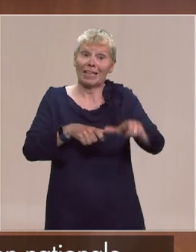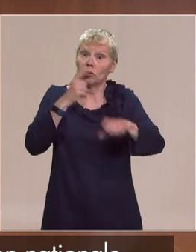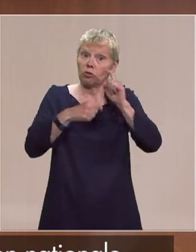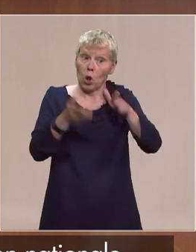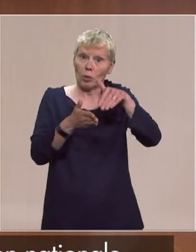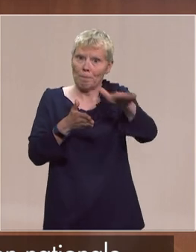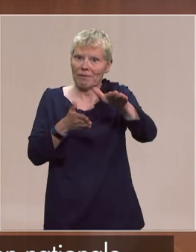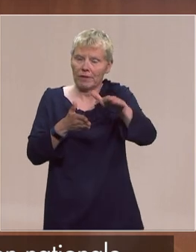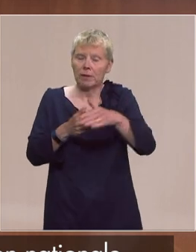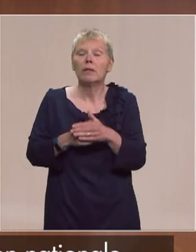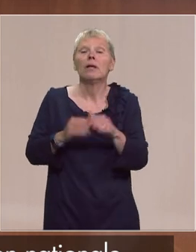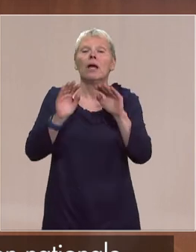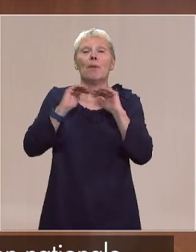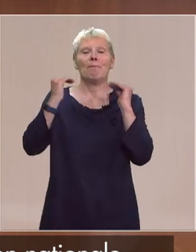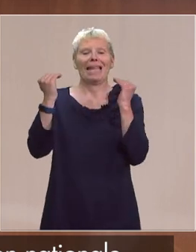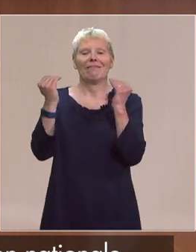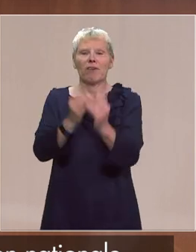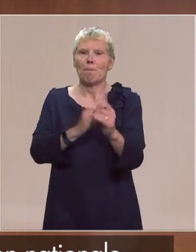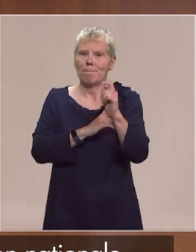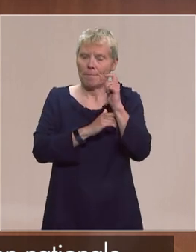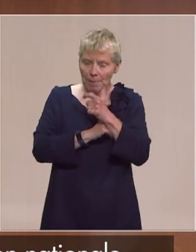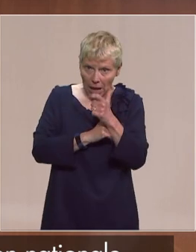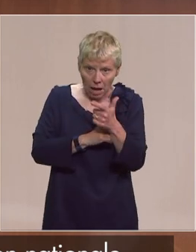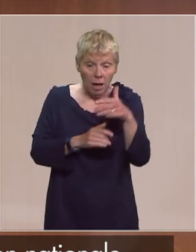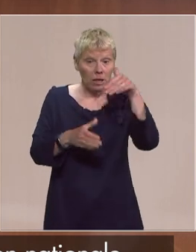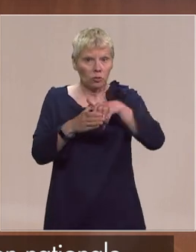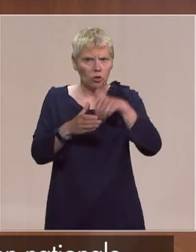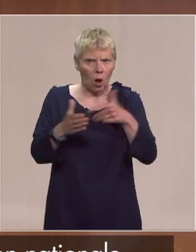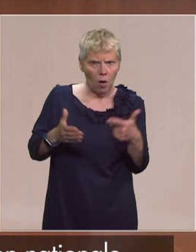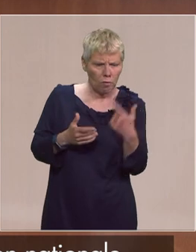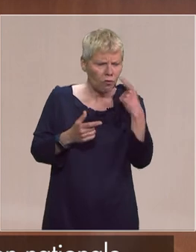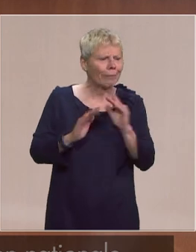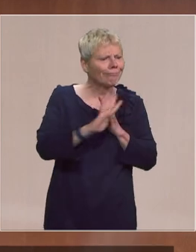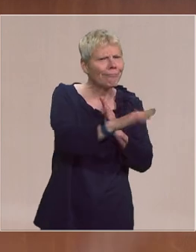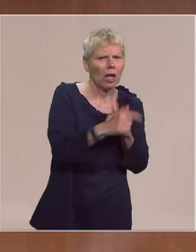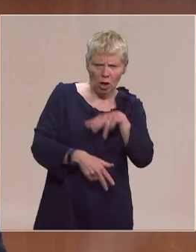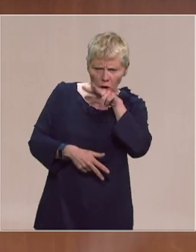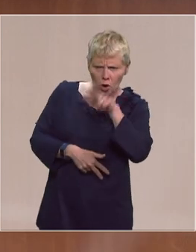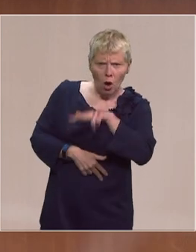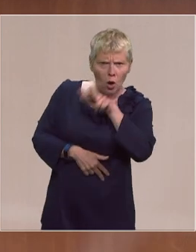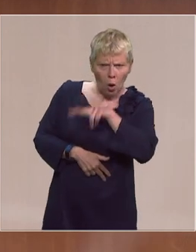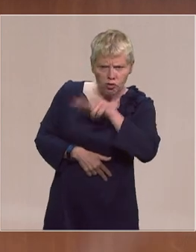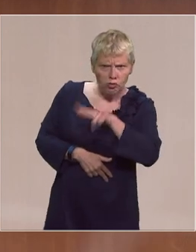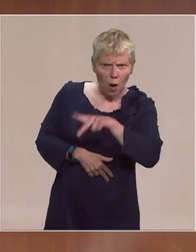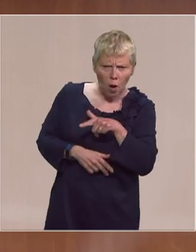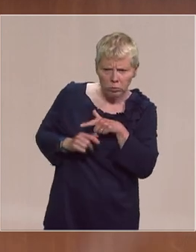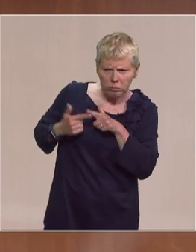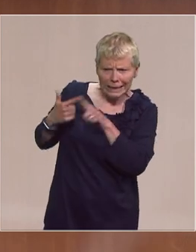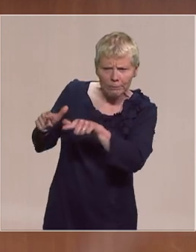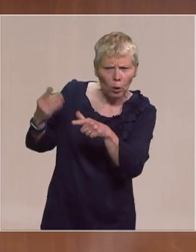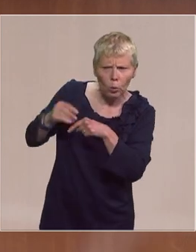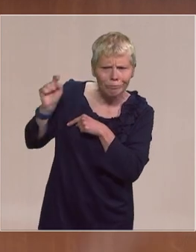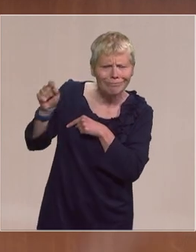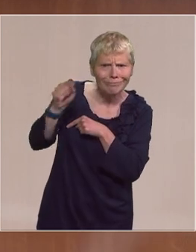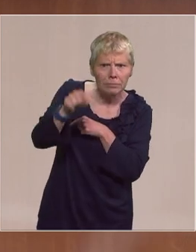violent cette plateforme elle évalue les disponibilités de logements chez nos partenaires habituels en